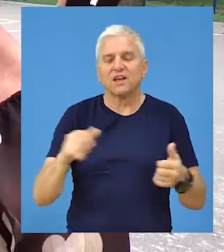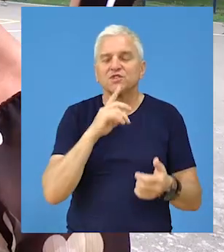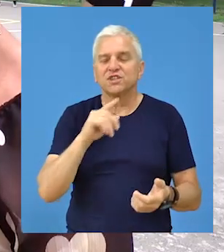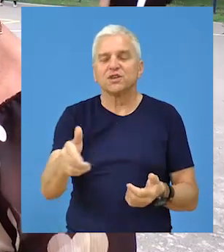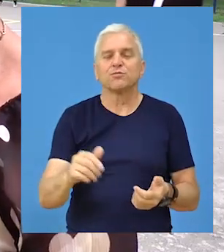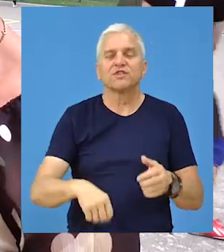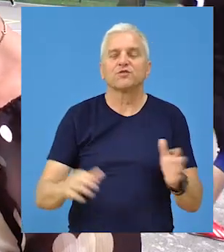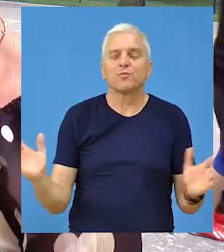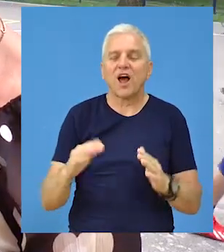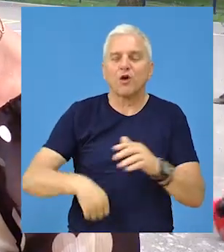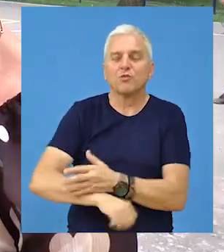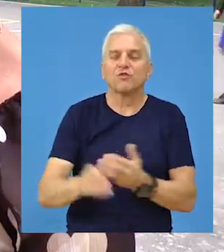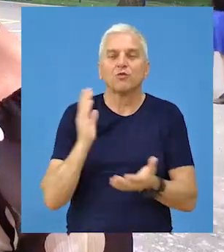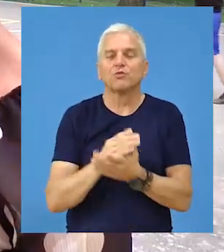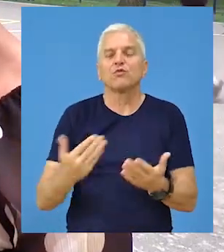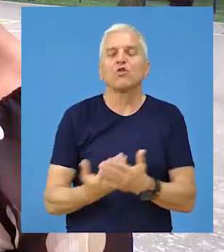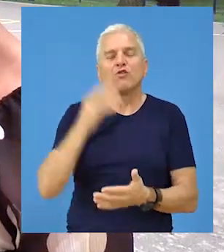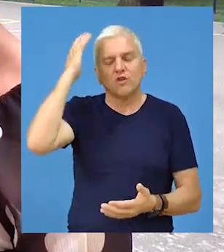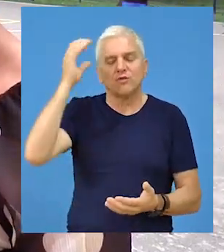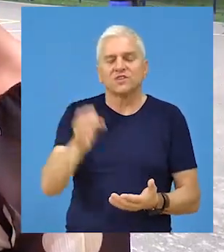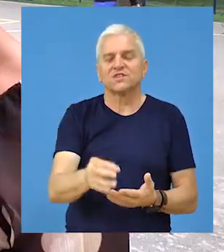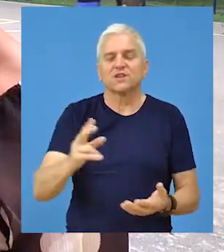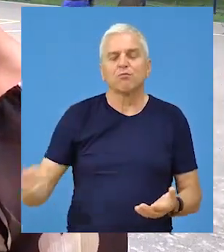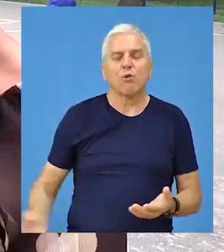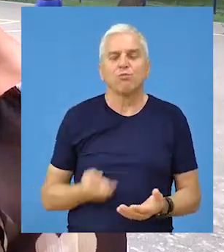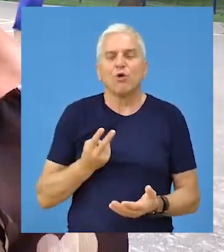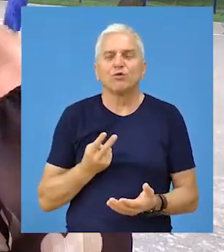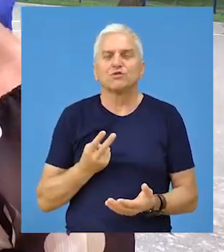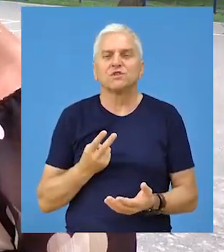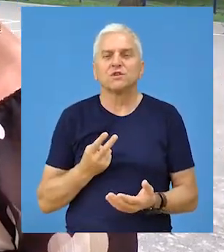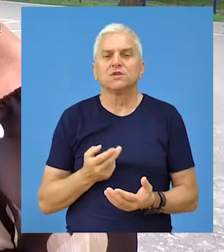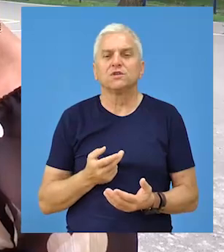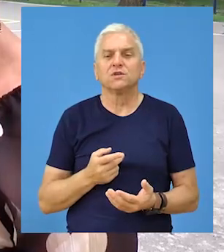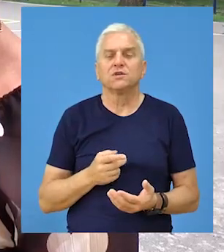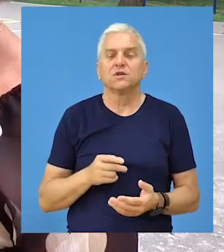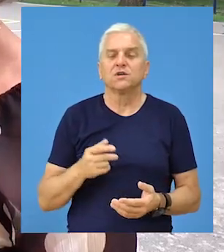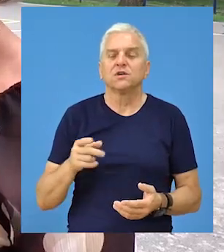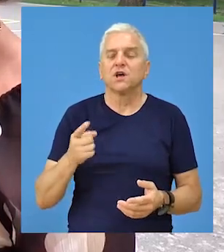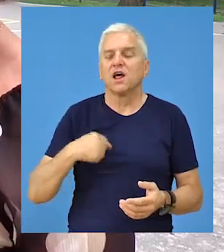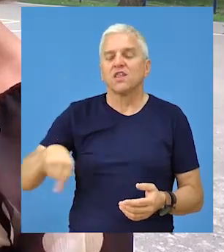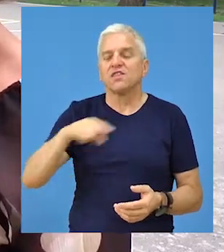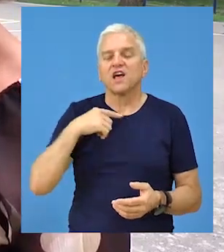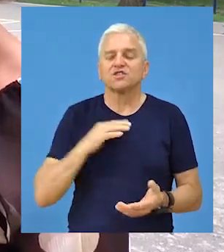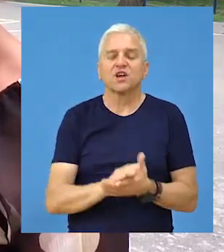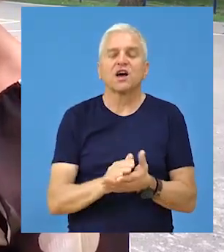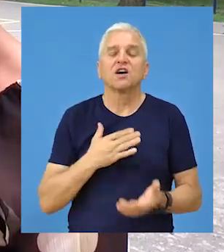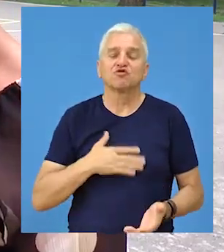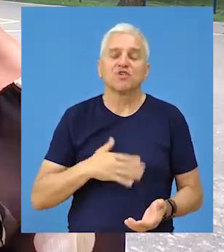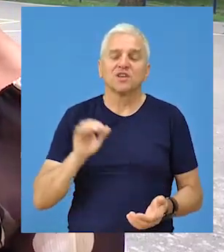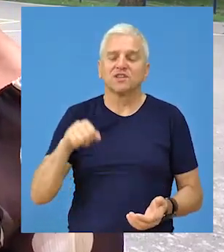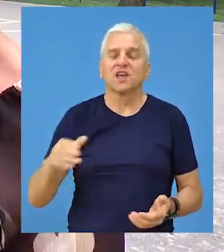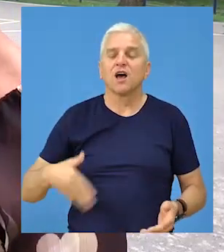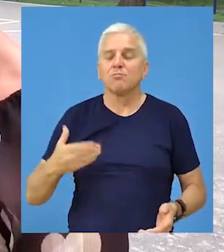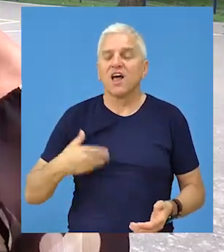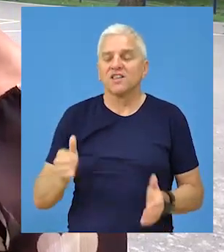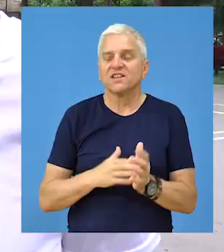futbalu ipak održi u novom selu i ponosni smo i negde je naš moto da mladi treba da